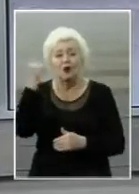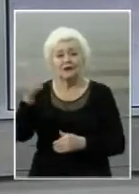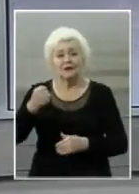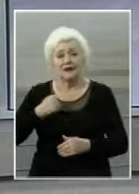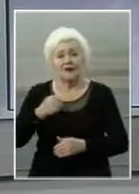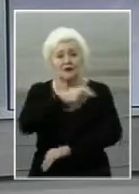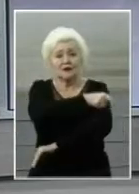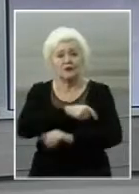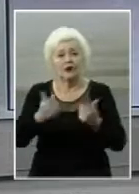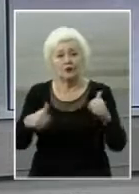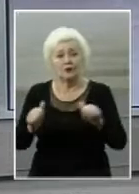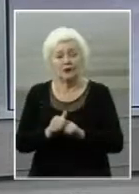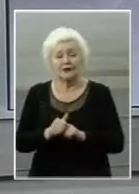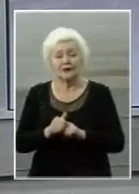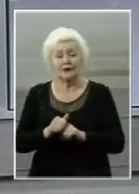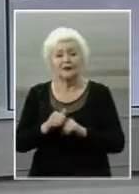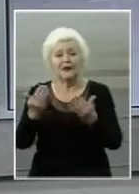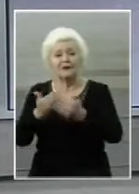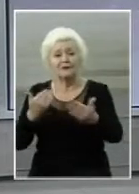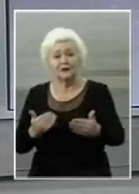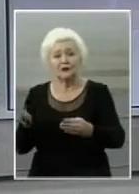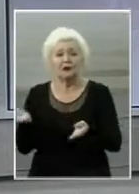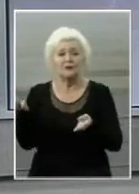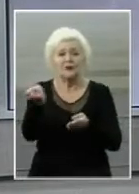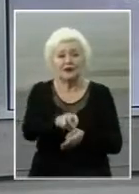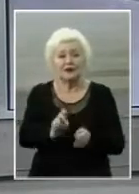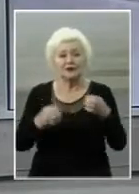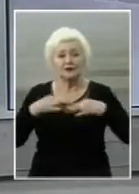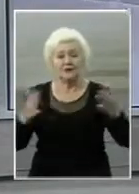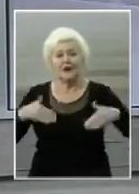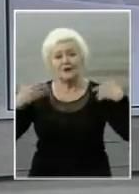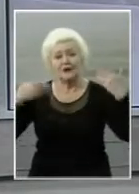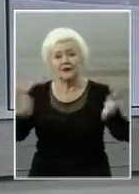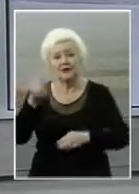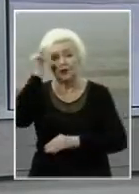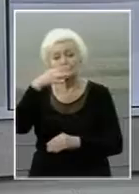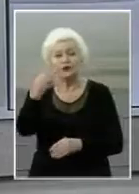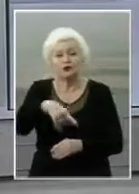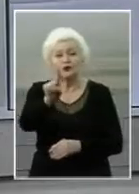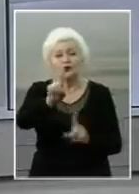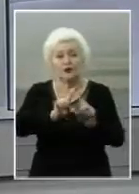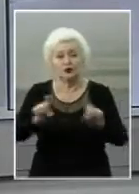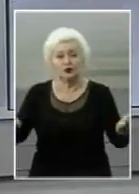військового комісаріату з минулим і прийдешними святами вітали учні 41-ї школи Херсона.